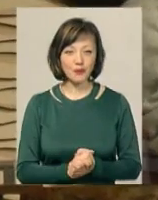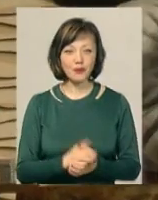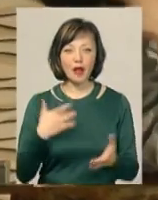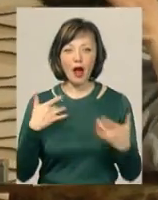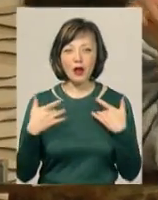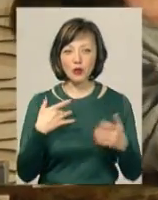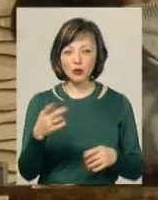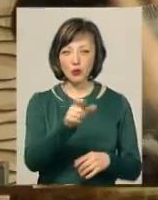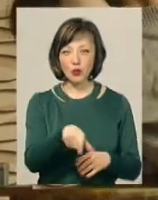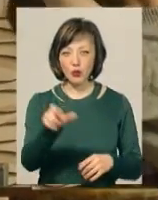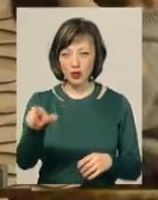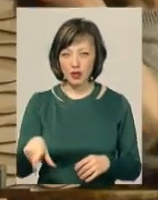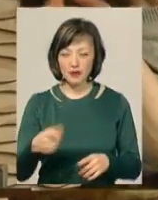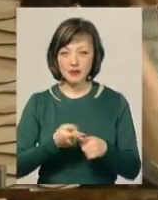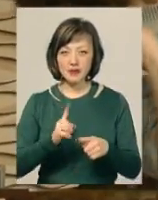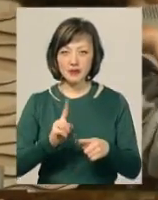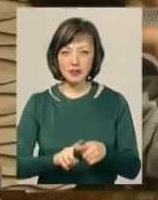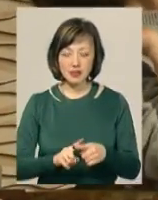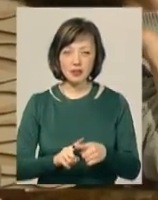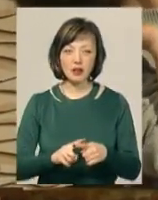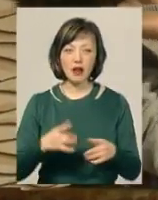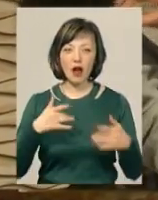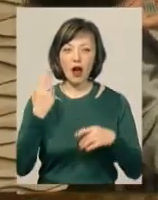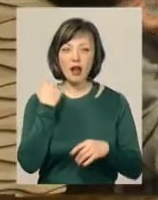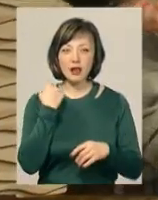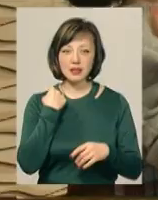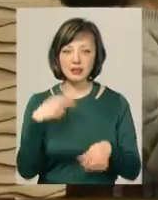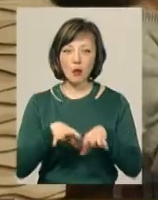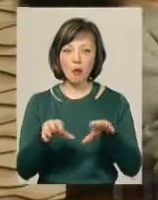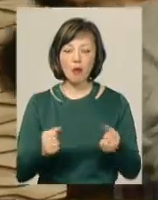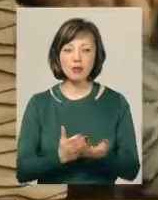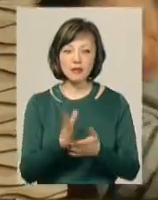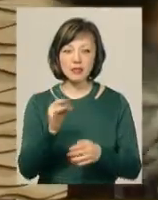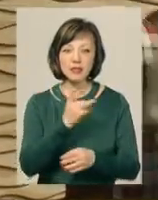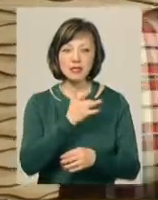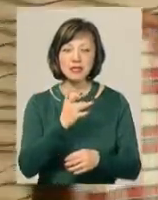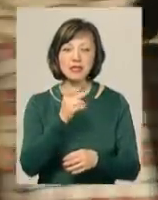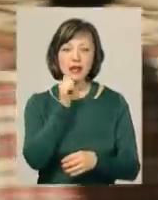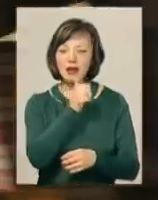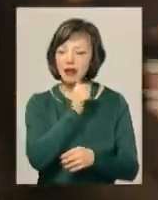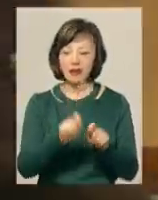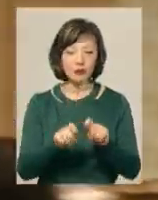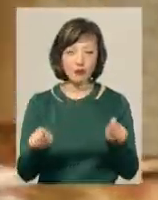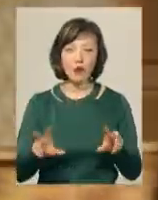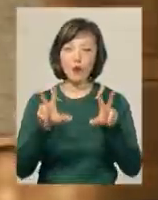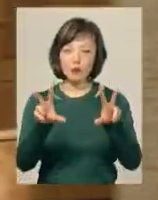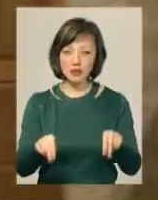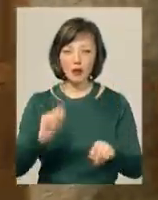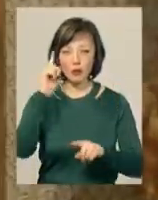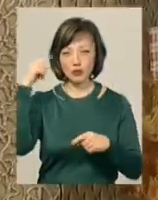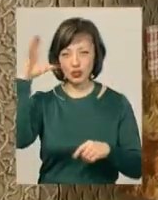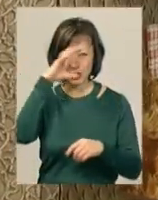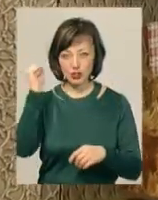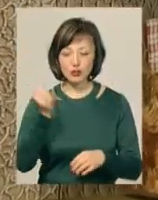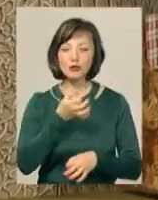Ігор Сторожук та Степан Бортнічук у цій драмі зіграють ролі англійських повсадовців. Усі секрети не розкривають, але обіцяють, що «Божевільна